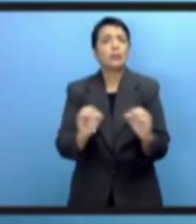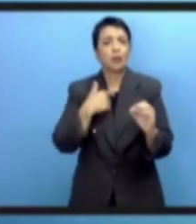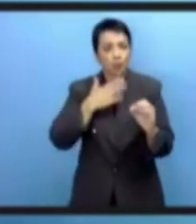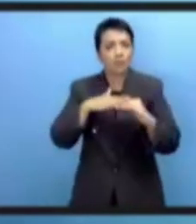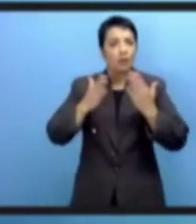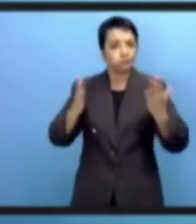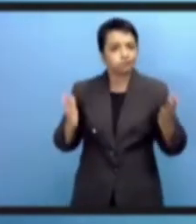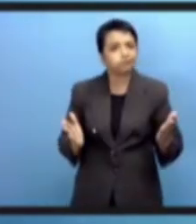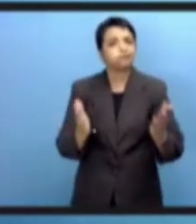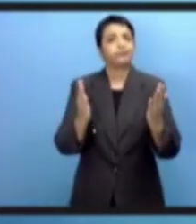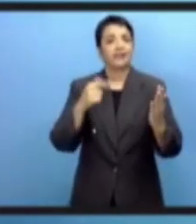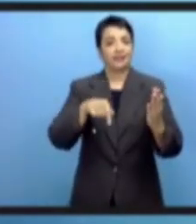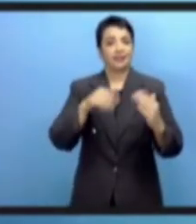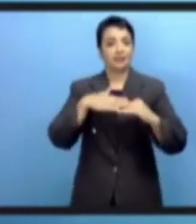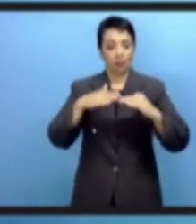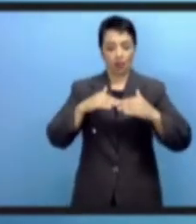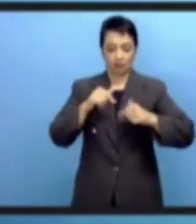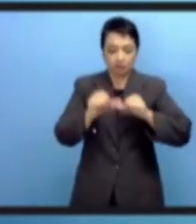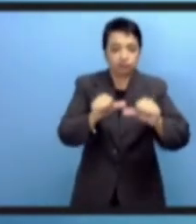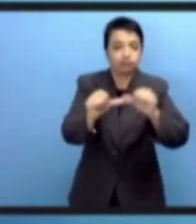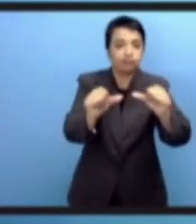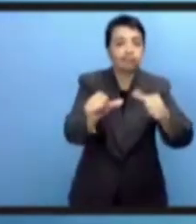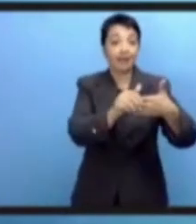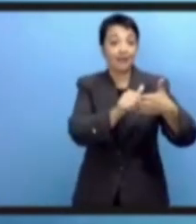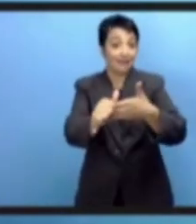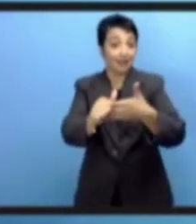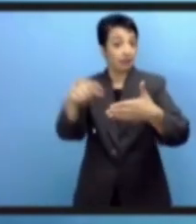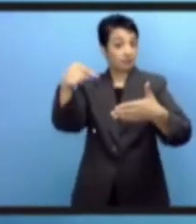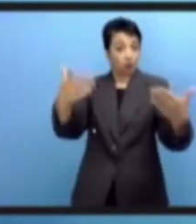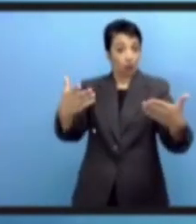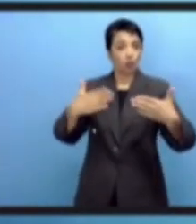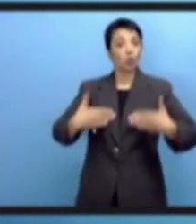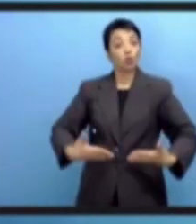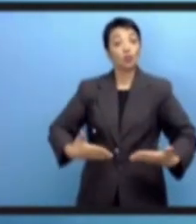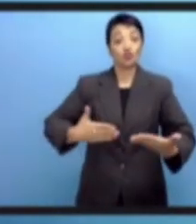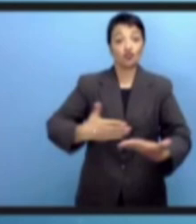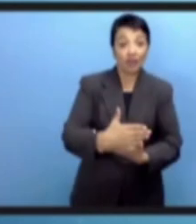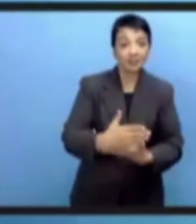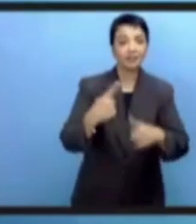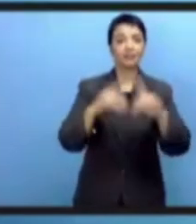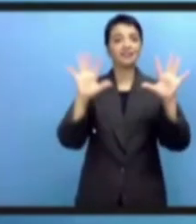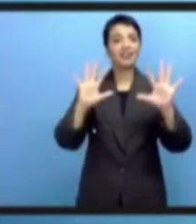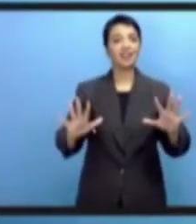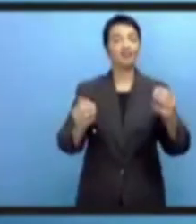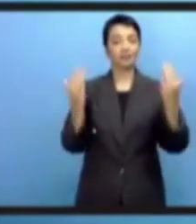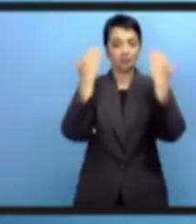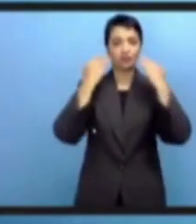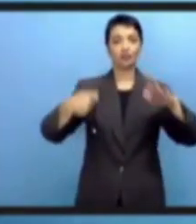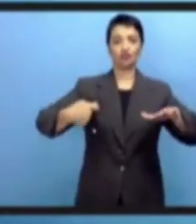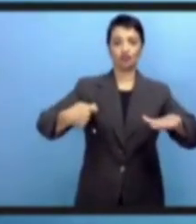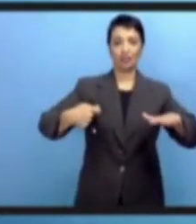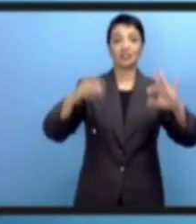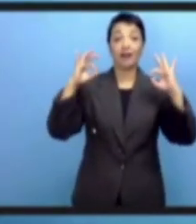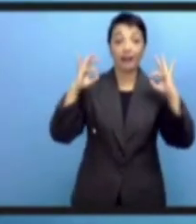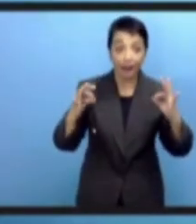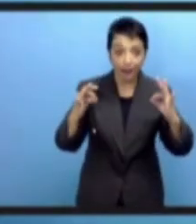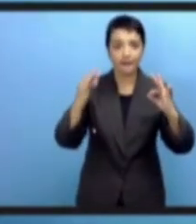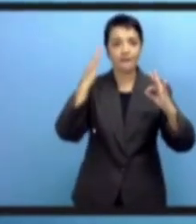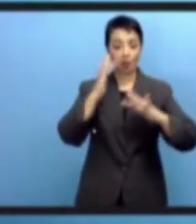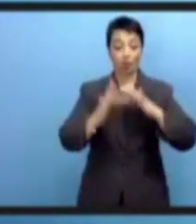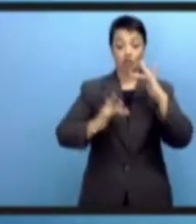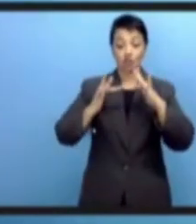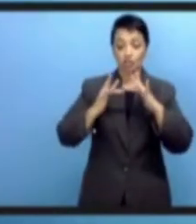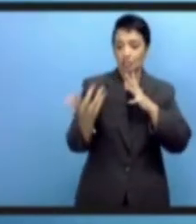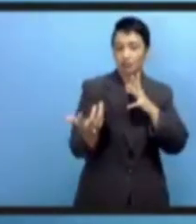И поэтому важно сделать так, чтобы гражданское общество принимало участие в этой работе.